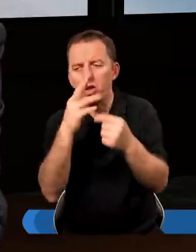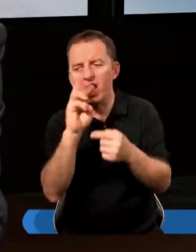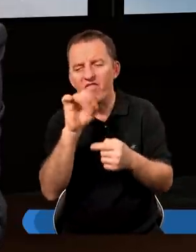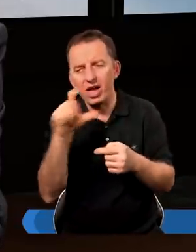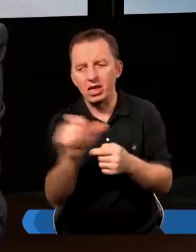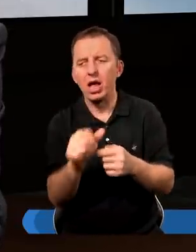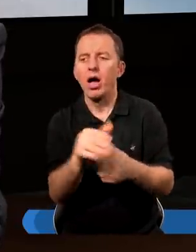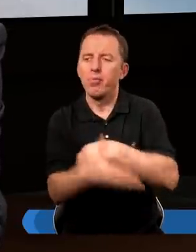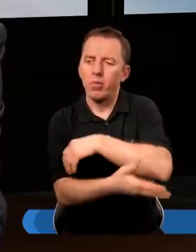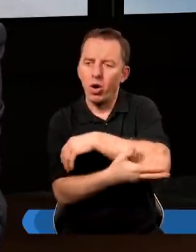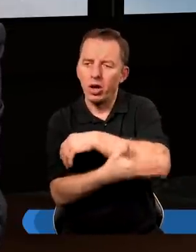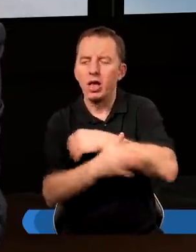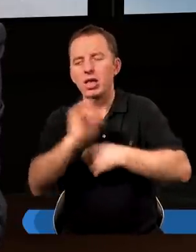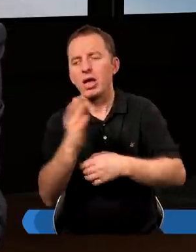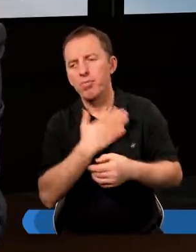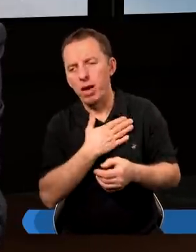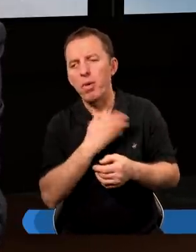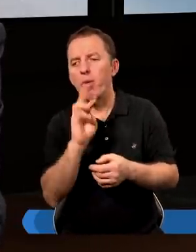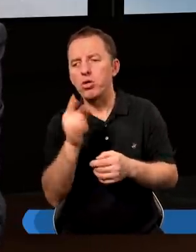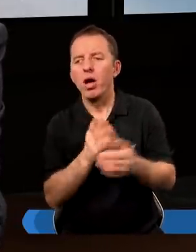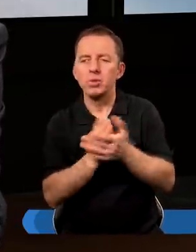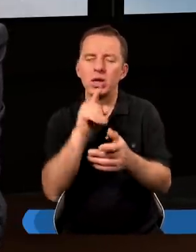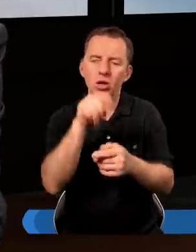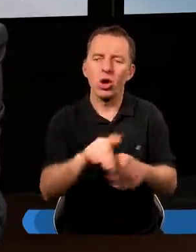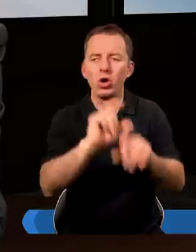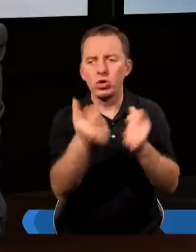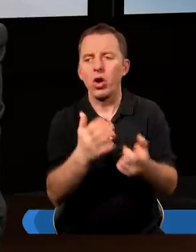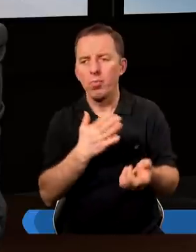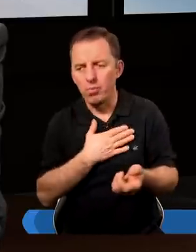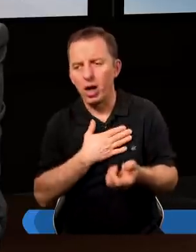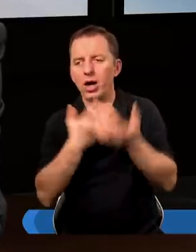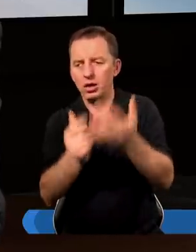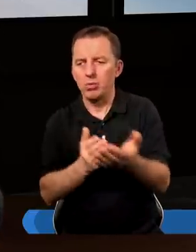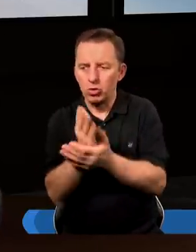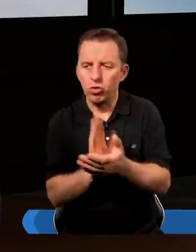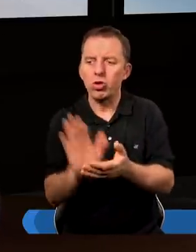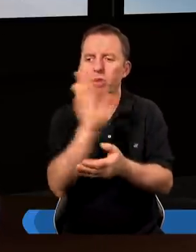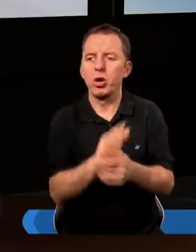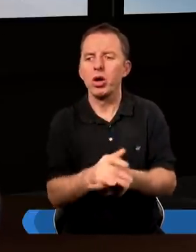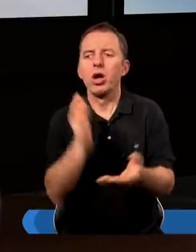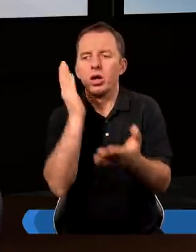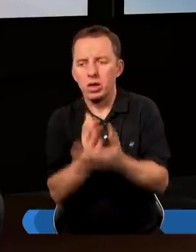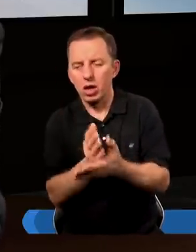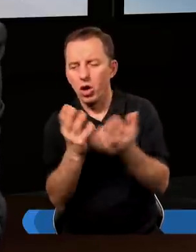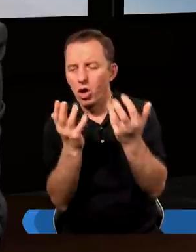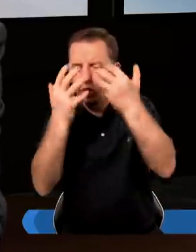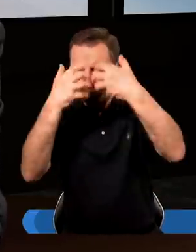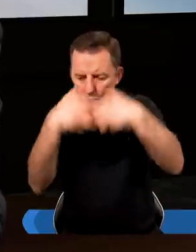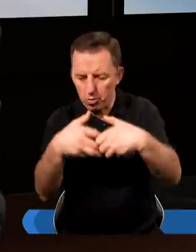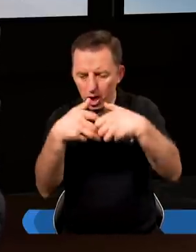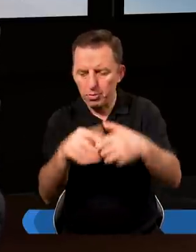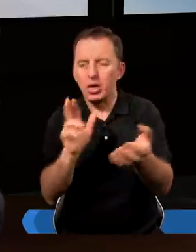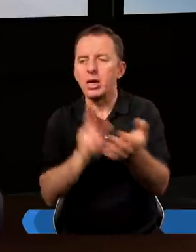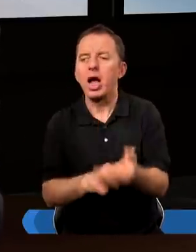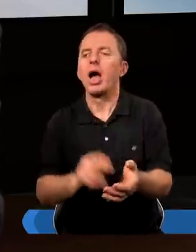Co napędza nasze pragnienie? Jakie motywacje? Czy poprzez to, co chcę osiągnąć, będę służył Panu Bogu? Czy tylko i wyłącznie skupiam się